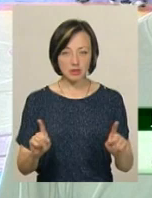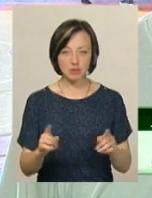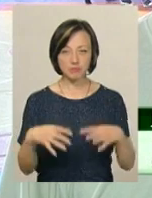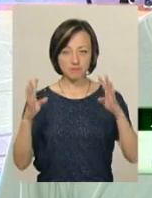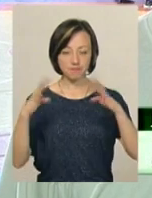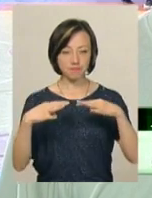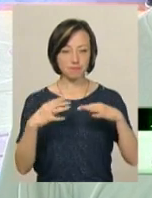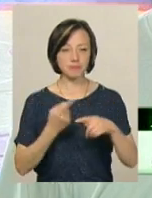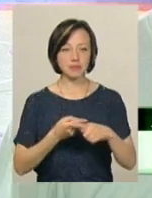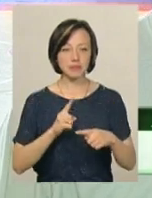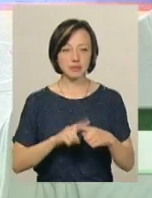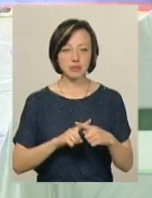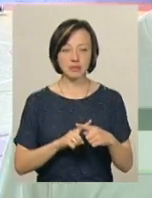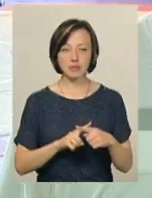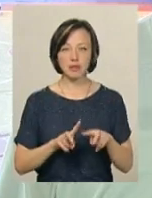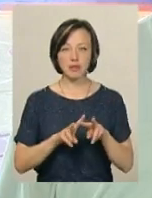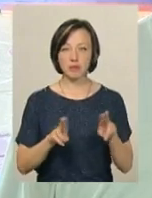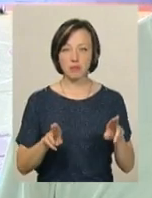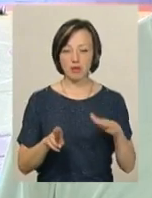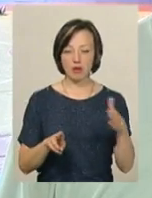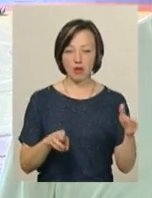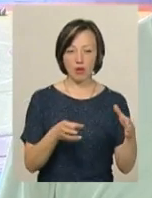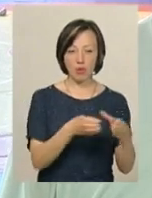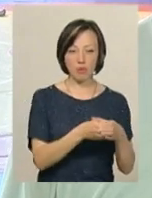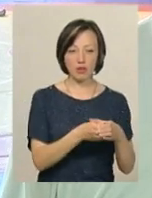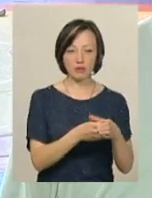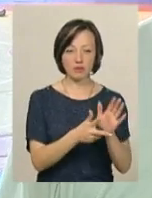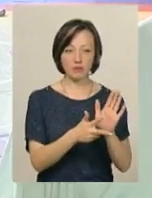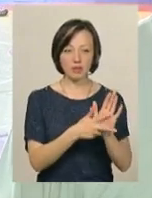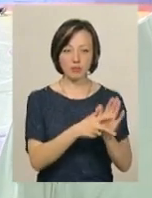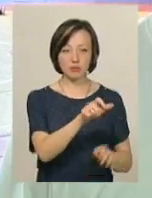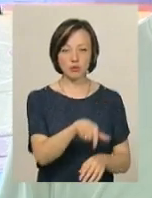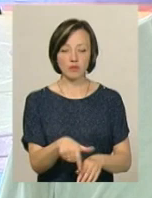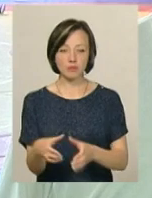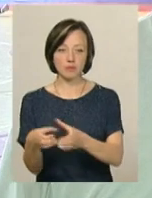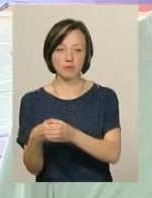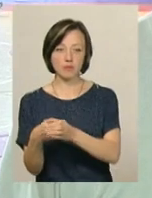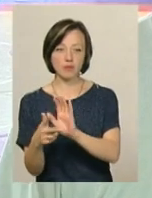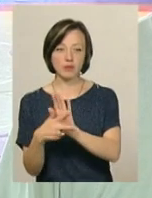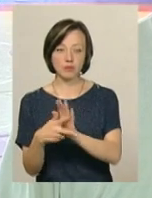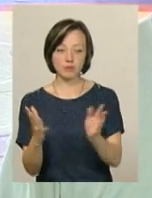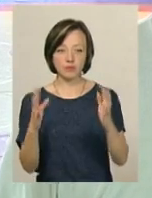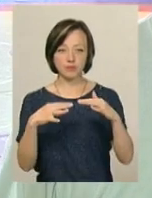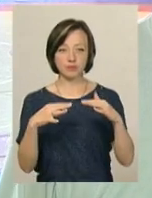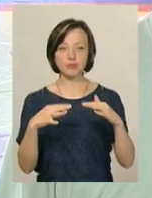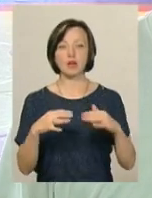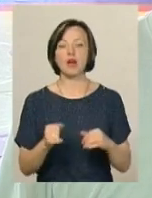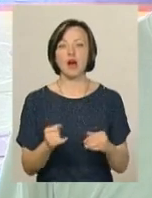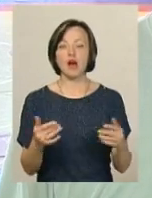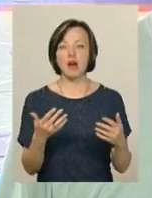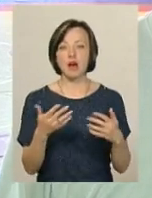на стінку. Таке, як з одної сторони команди, вісім чоловік із другої. Рахунок